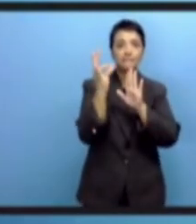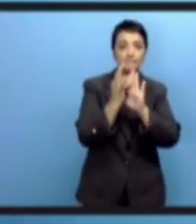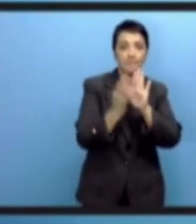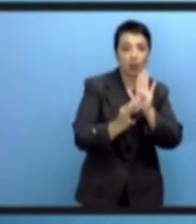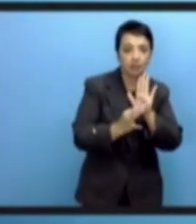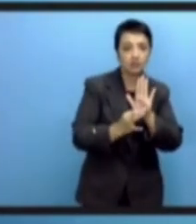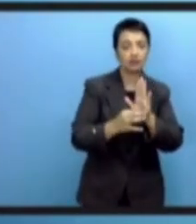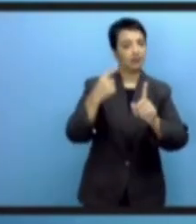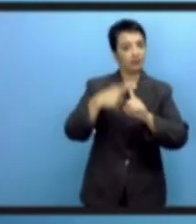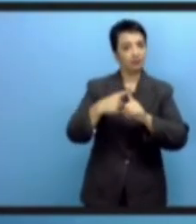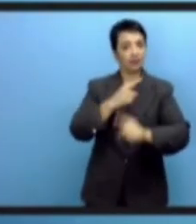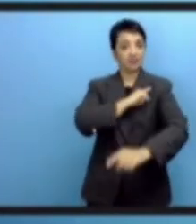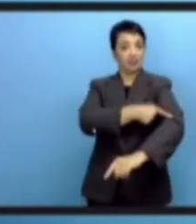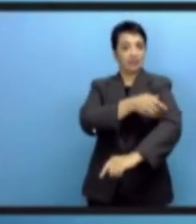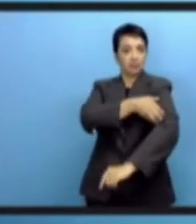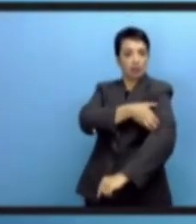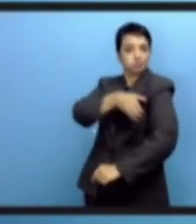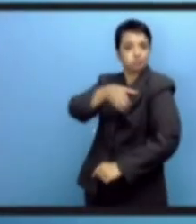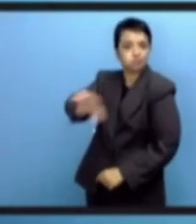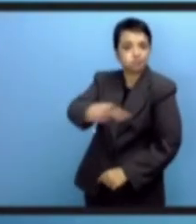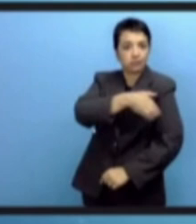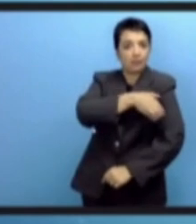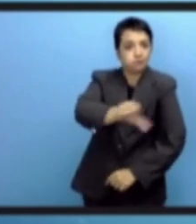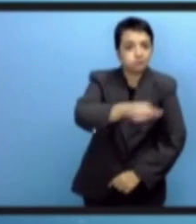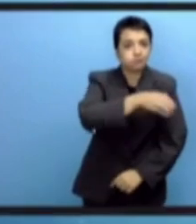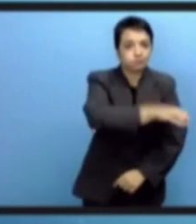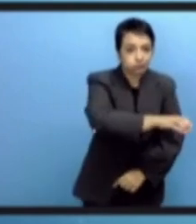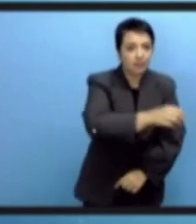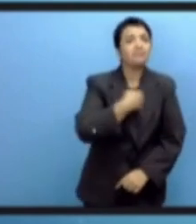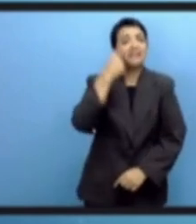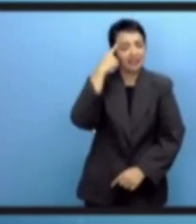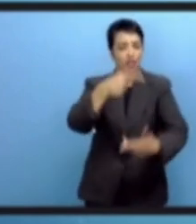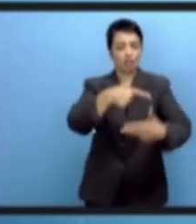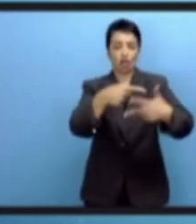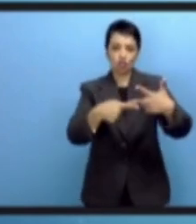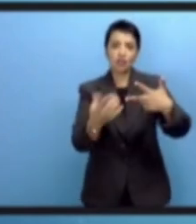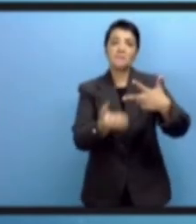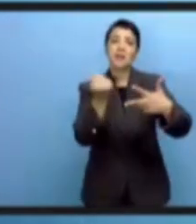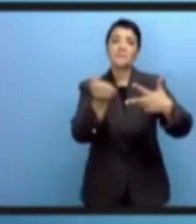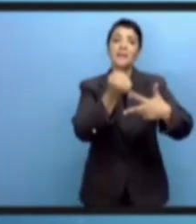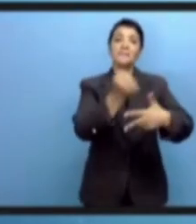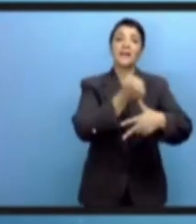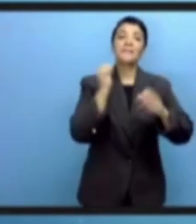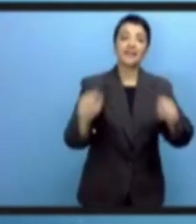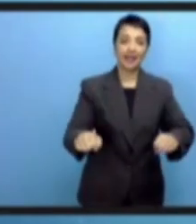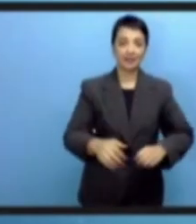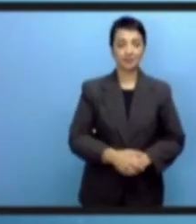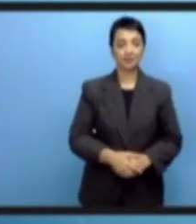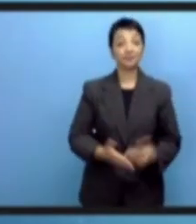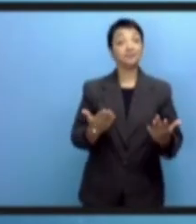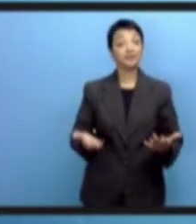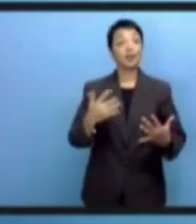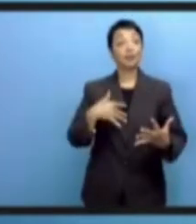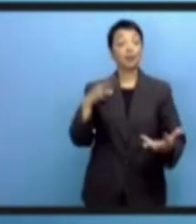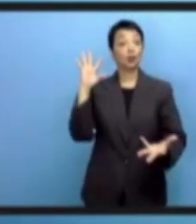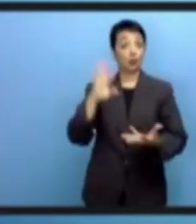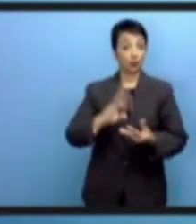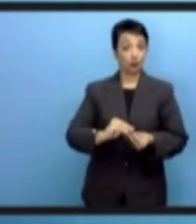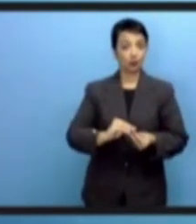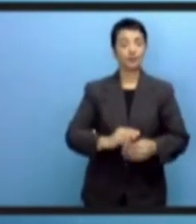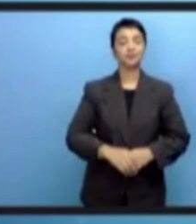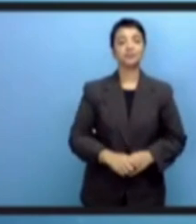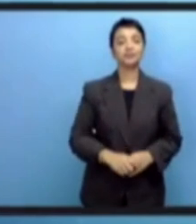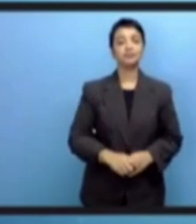поставленные перед вами задачи. Это сообщество действительно поддержит решения через